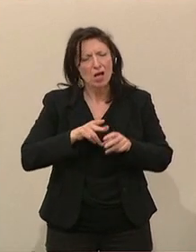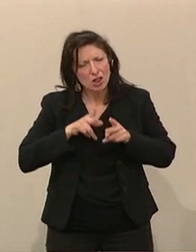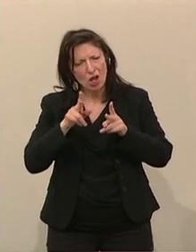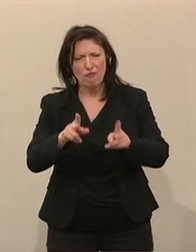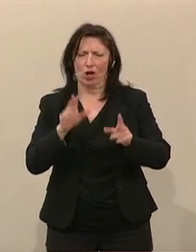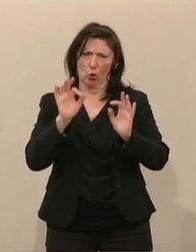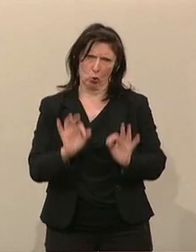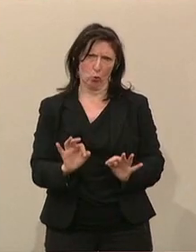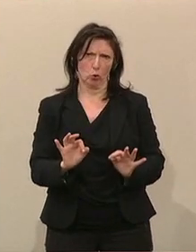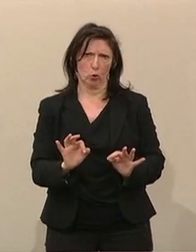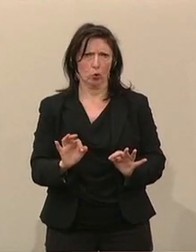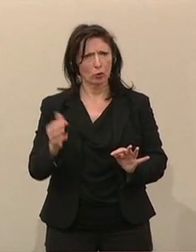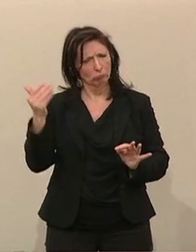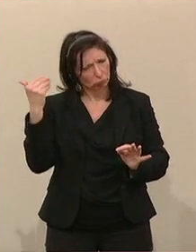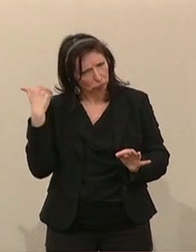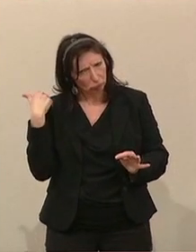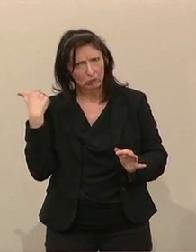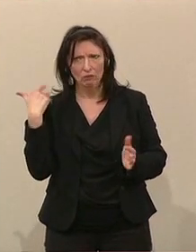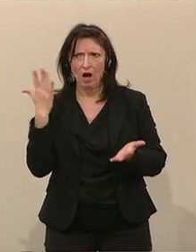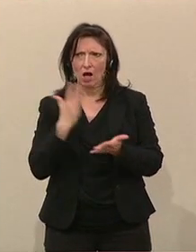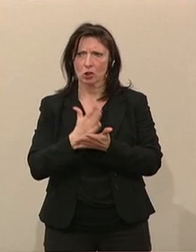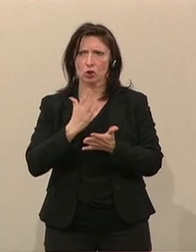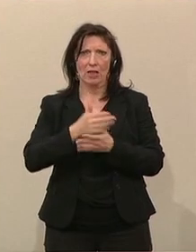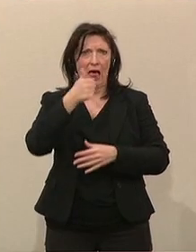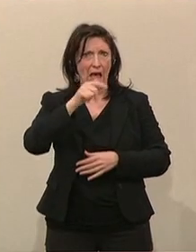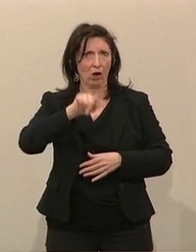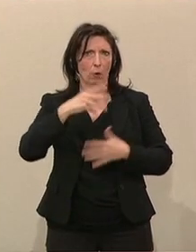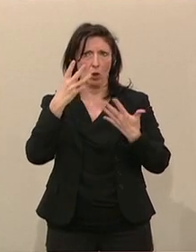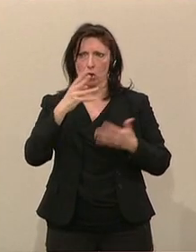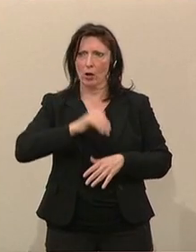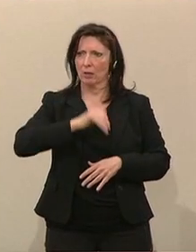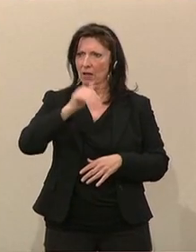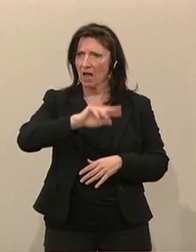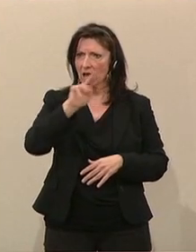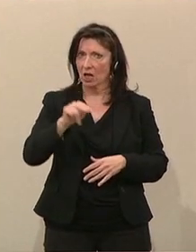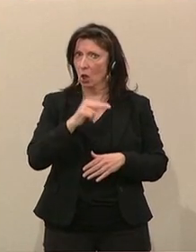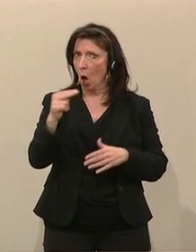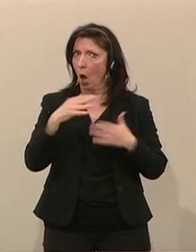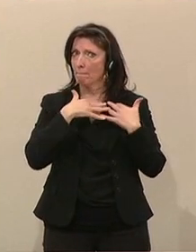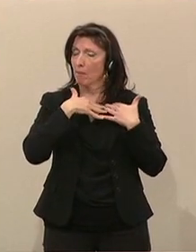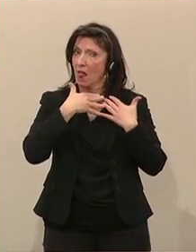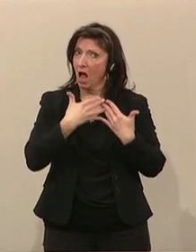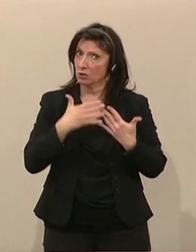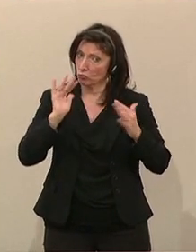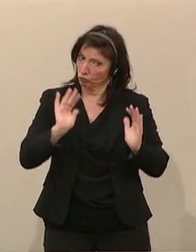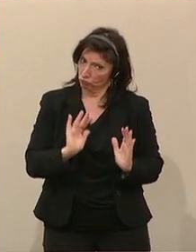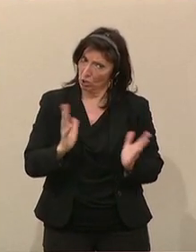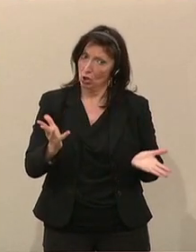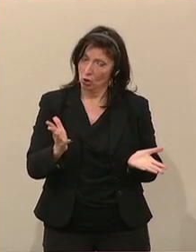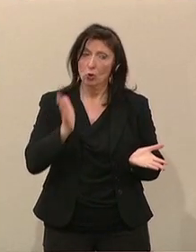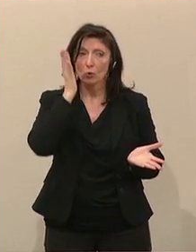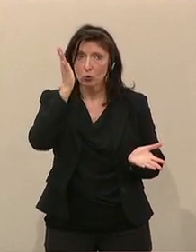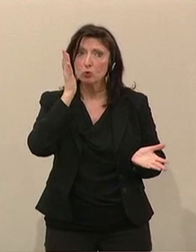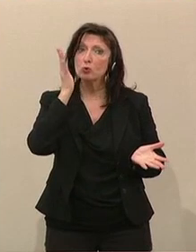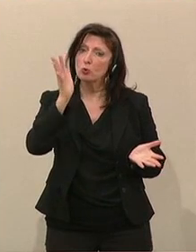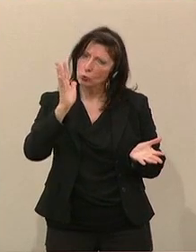Weg. Es hat schon Entlastungen in Ausmaß von 1,9 Milliarden Euro gegeben. Die nächsten Entlastungen werden